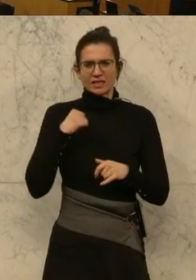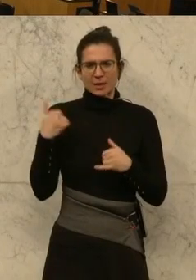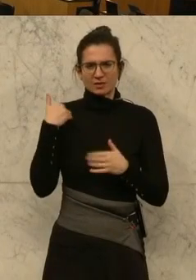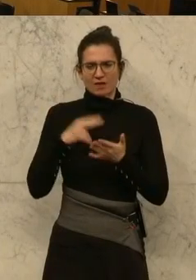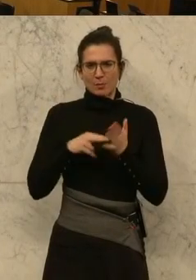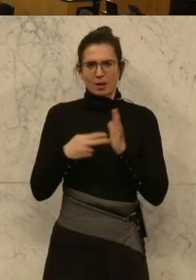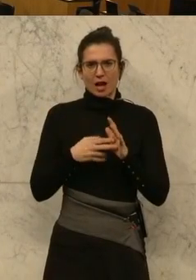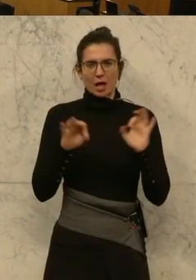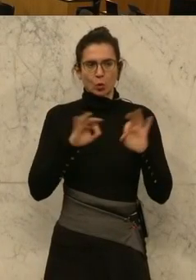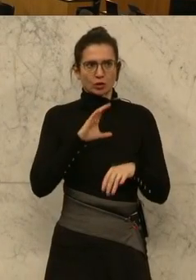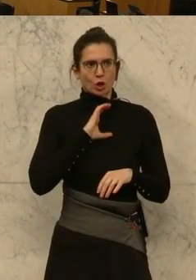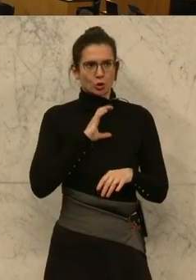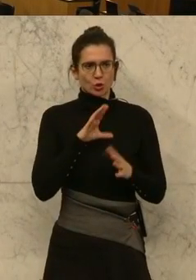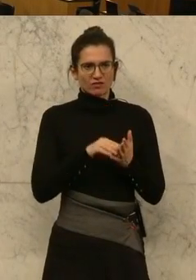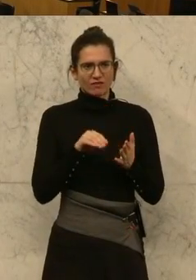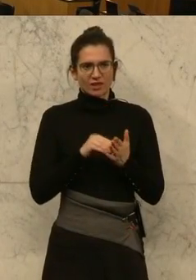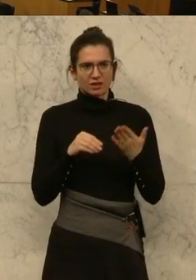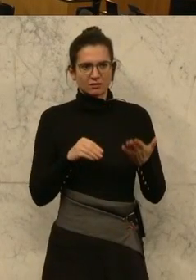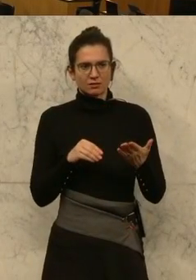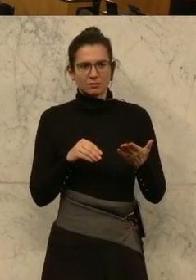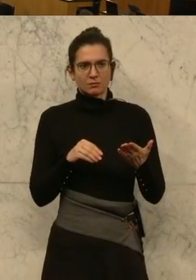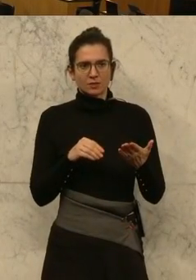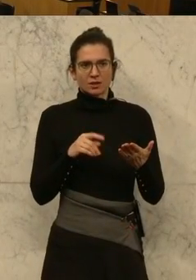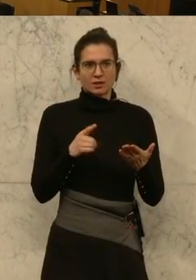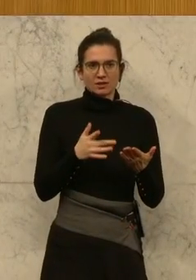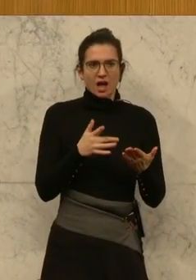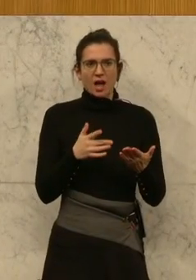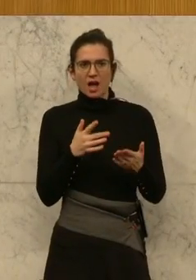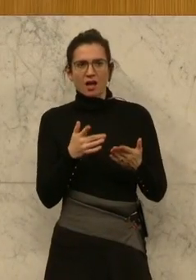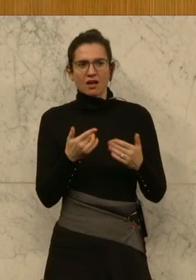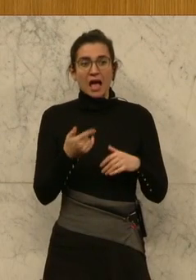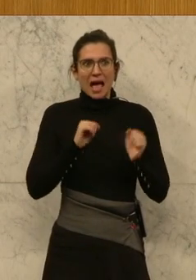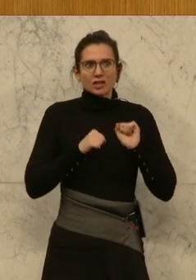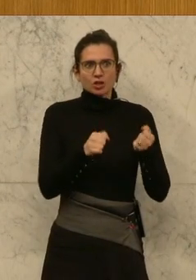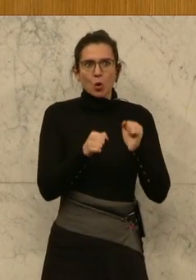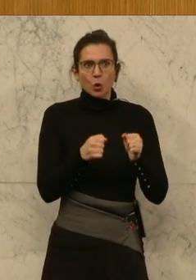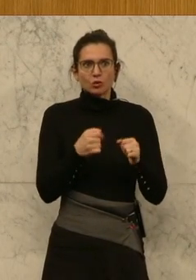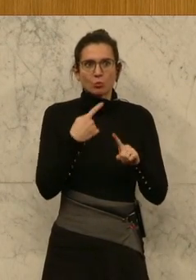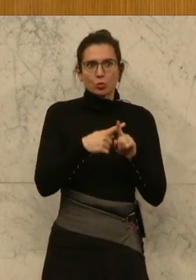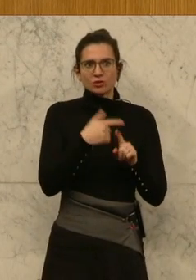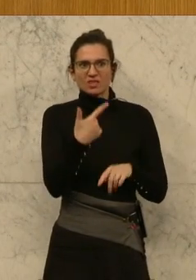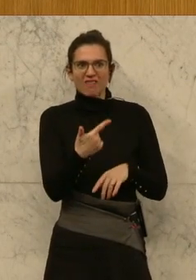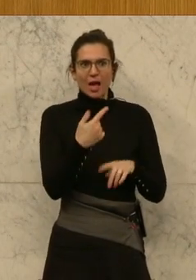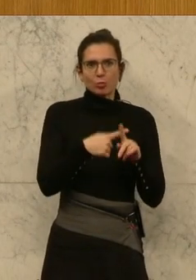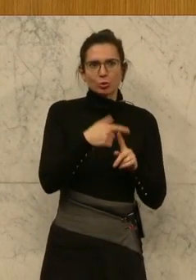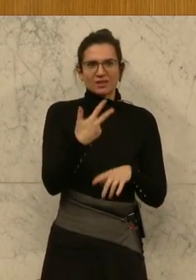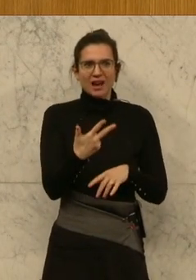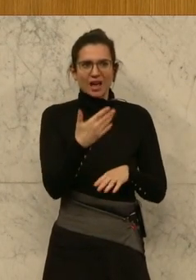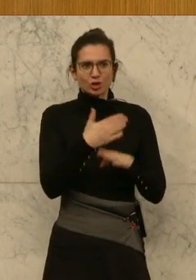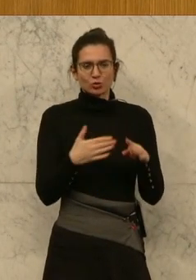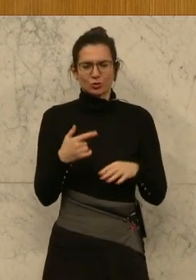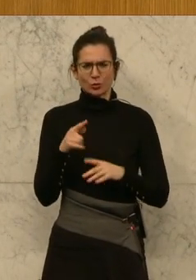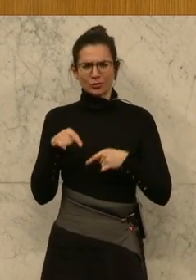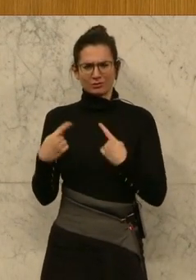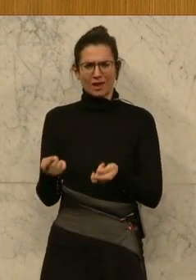Jetzt an Bord alles keins FPÖ. Zahl 2 nimmt 3 und unter den Strich kommt dann heraus, dass man sich eigentlich der